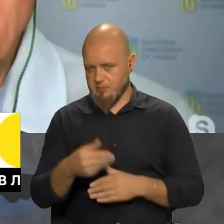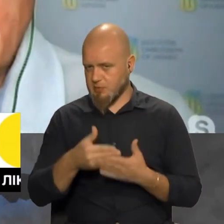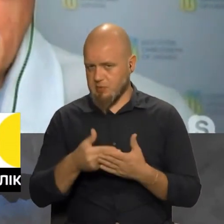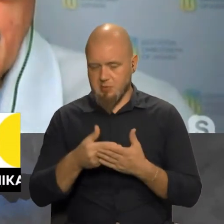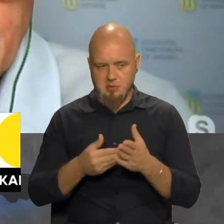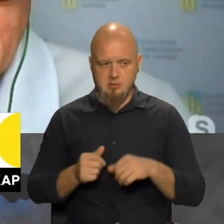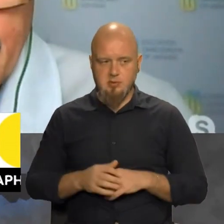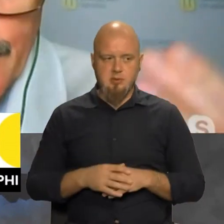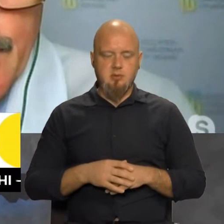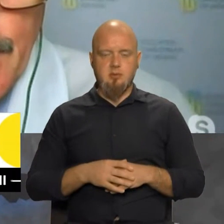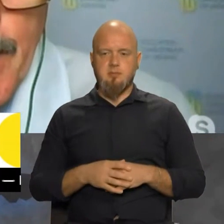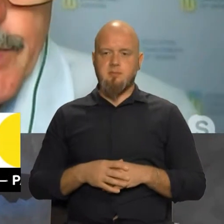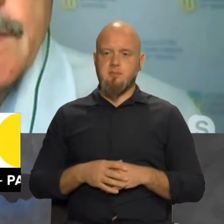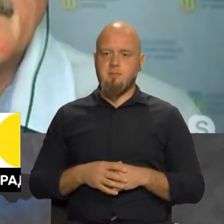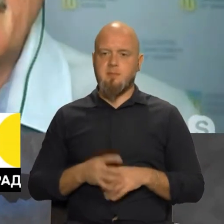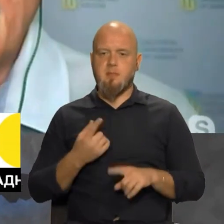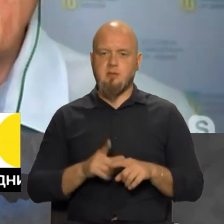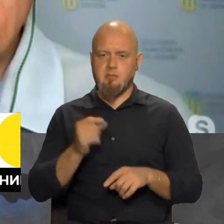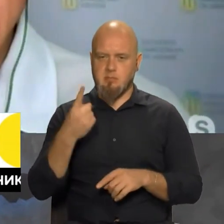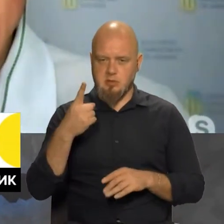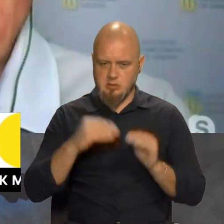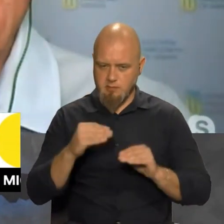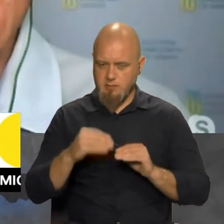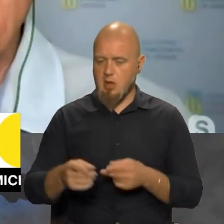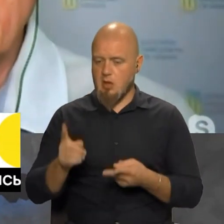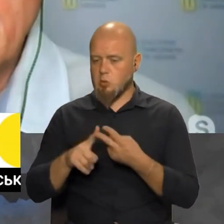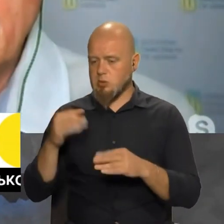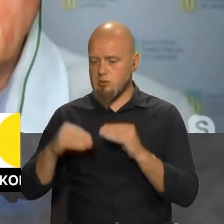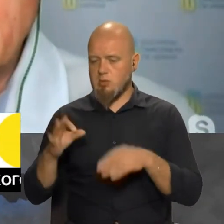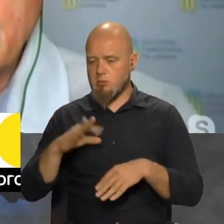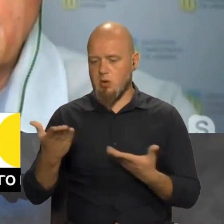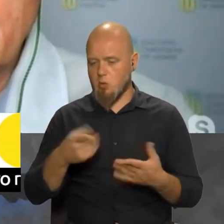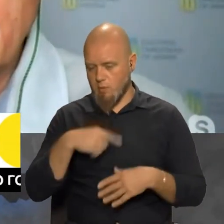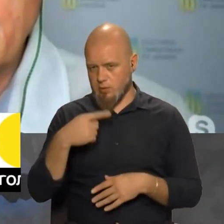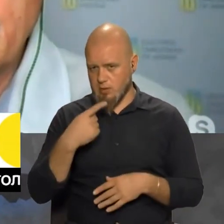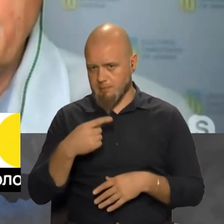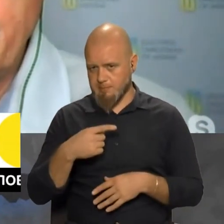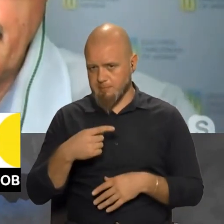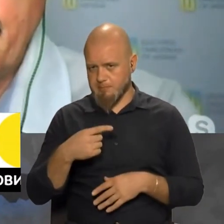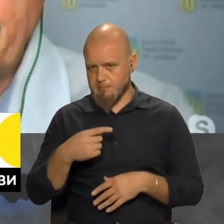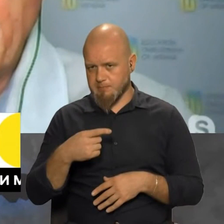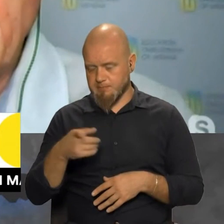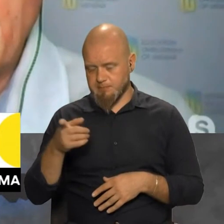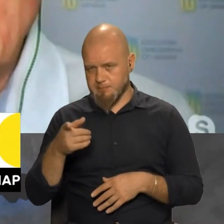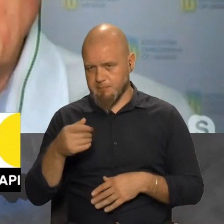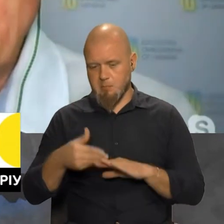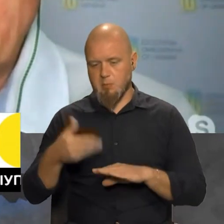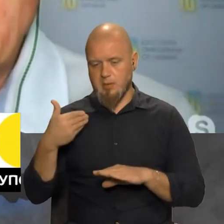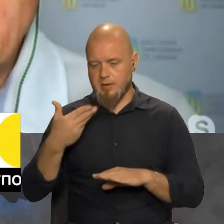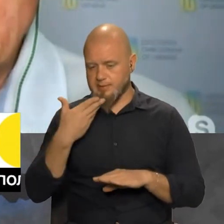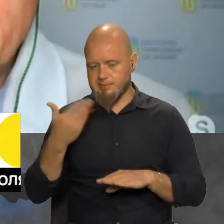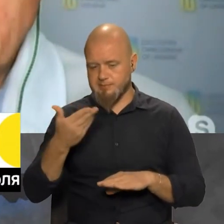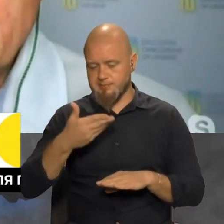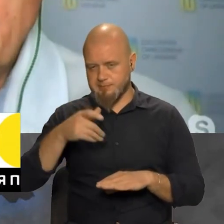наприклад, це перша складова, а друга складова, про яку говорила попередня